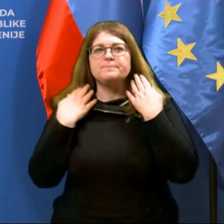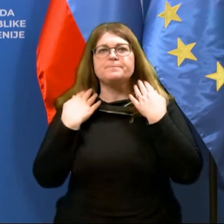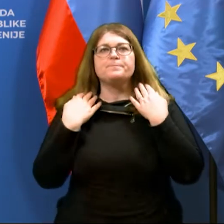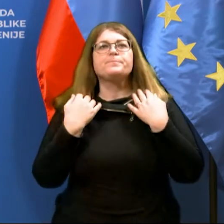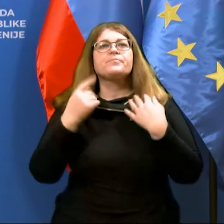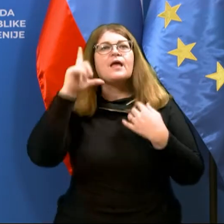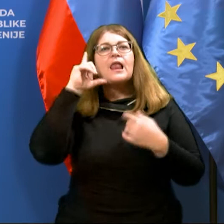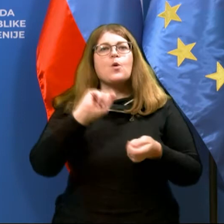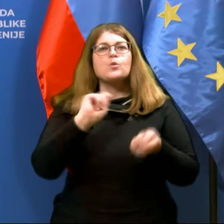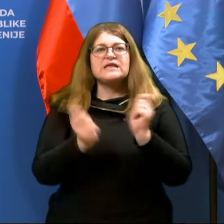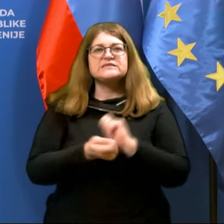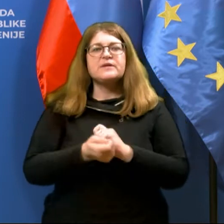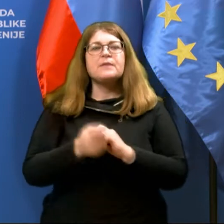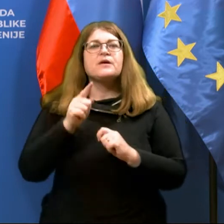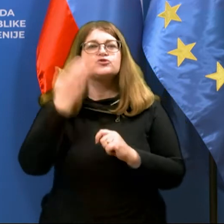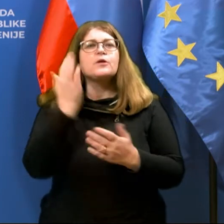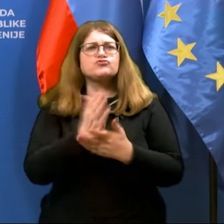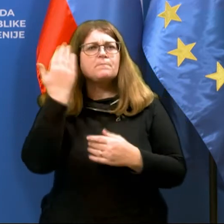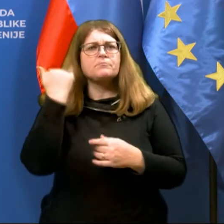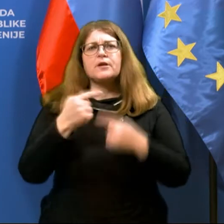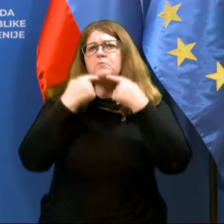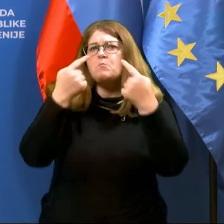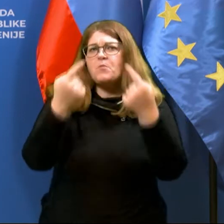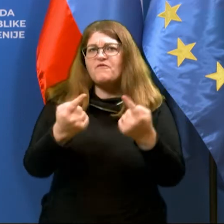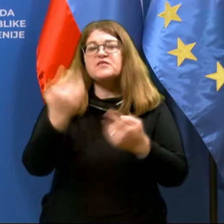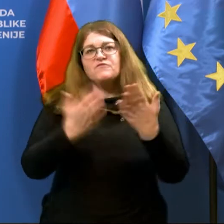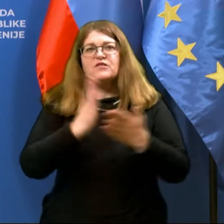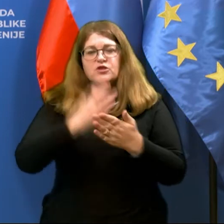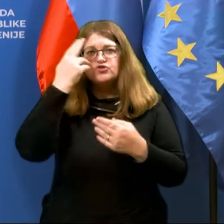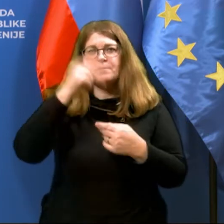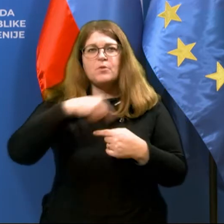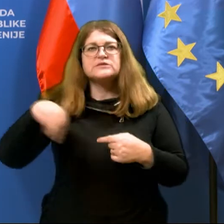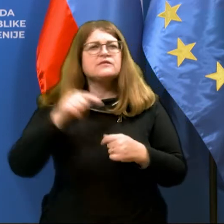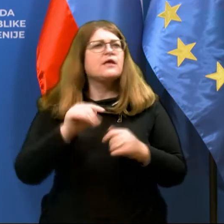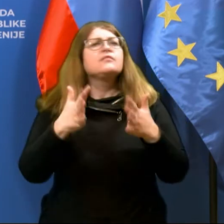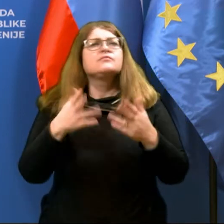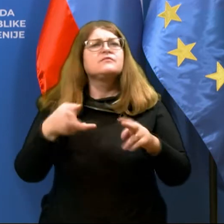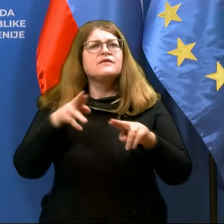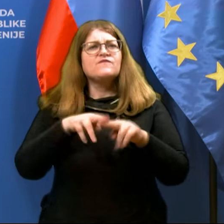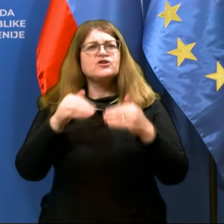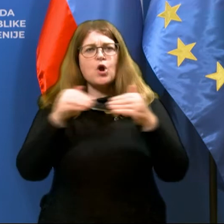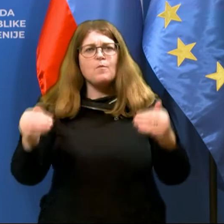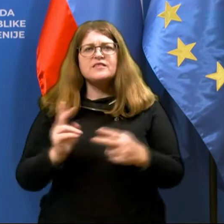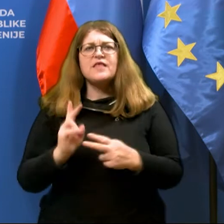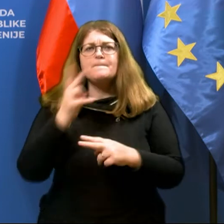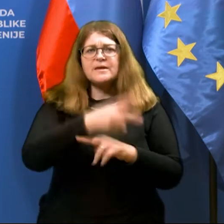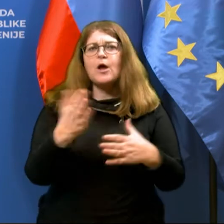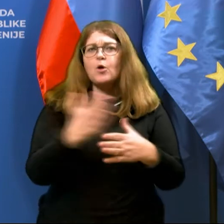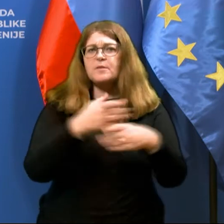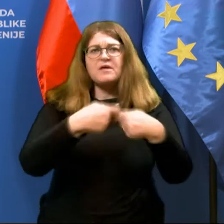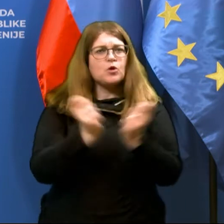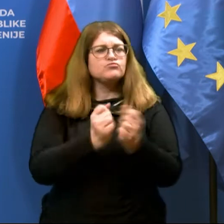spremembe so več ali manj bile najavljane, oziroma so verjetno poznane, torej ni več omenitve prehoda med